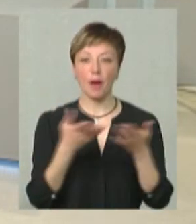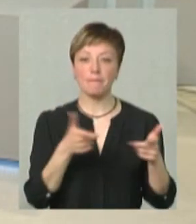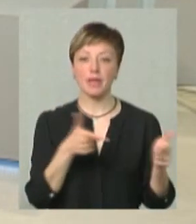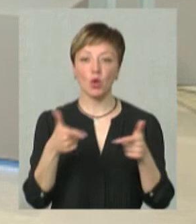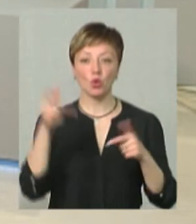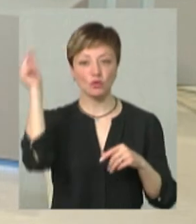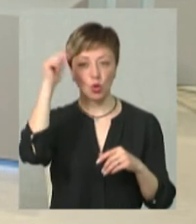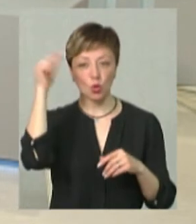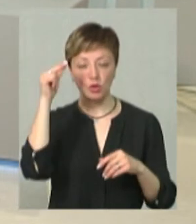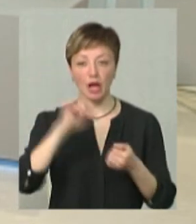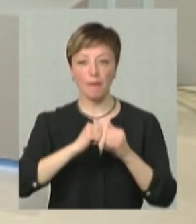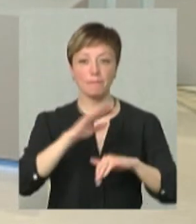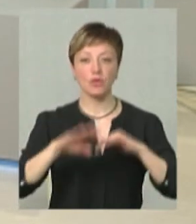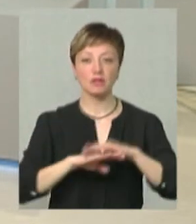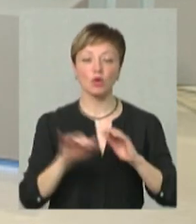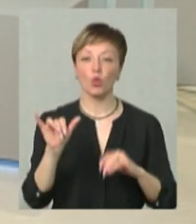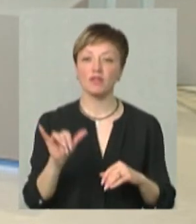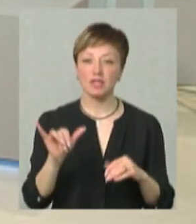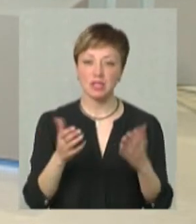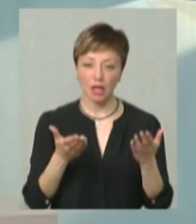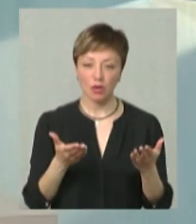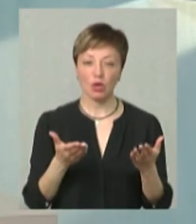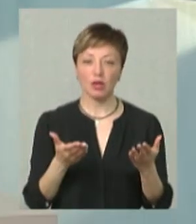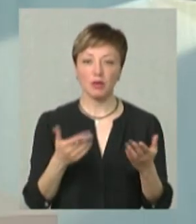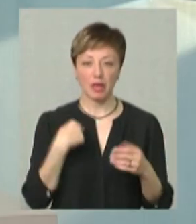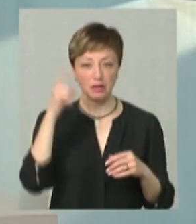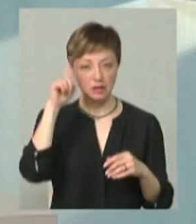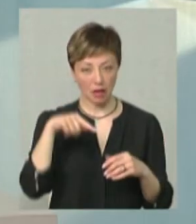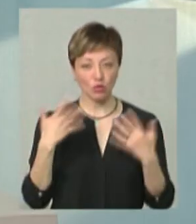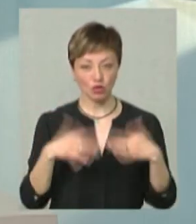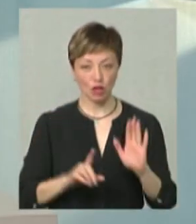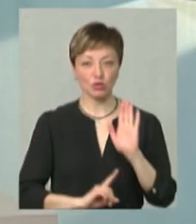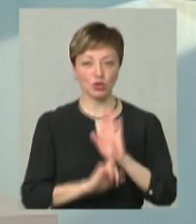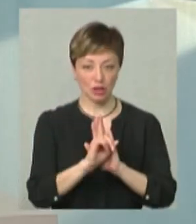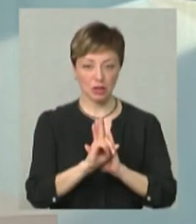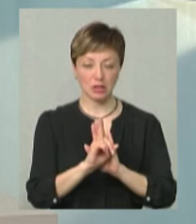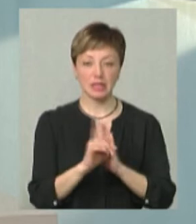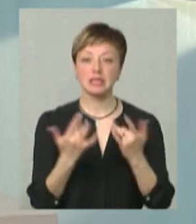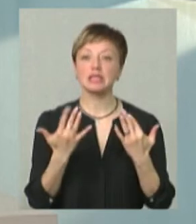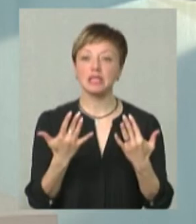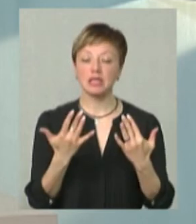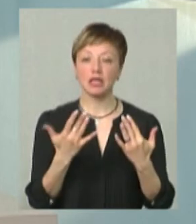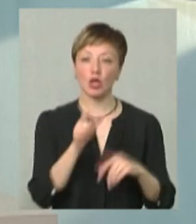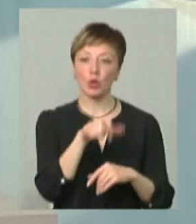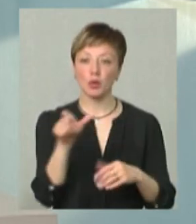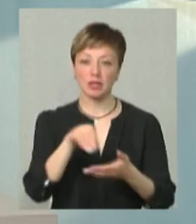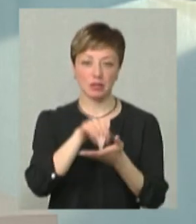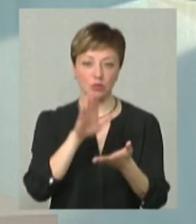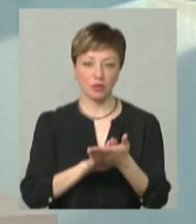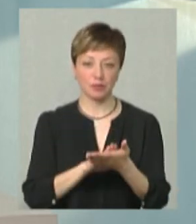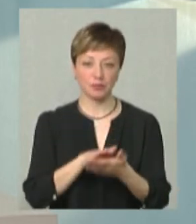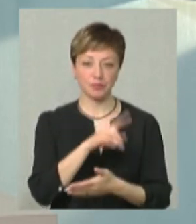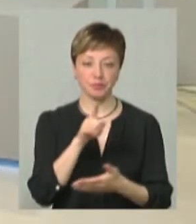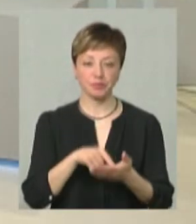курси від Кам'янець-Подільського університету. Наскільки мені відомо, вони вже розпочались. Скільки слухачів зареєструвалося?